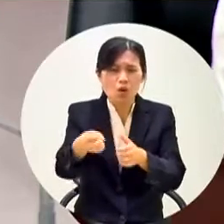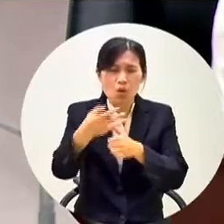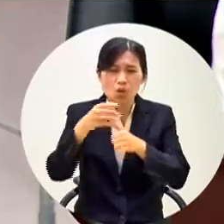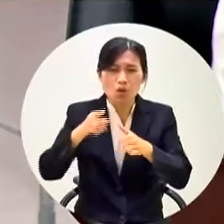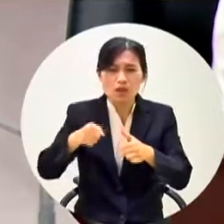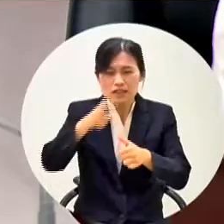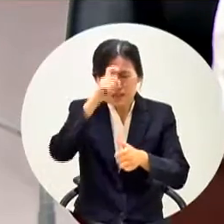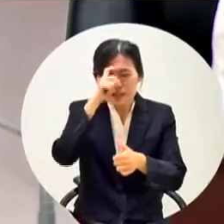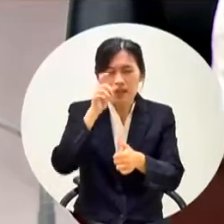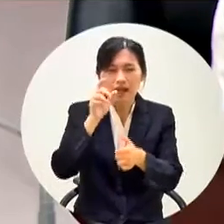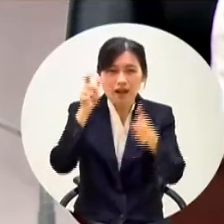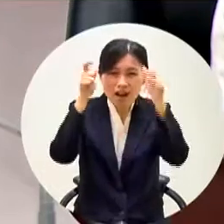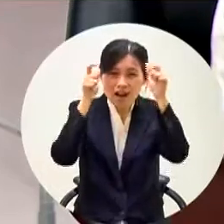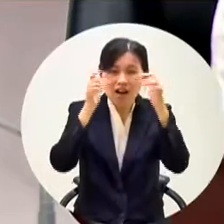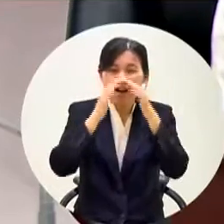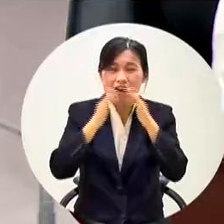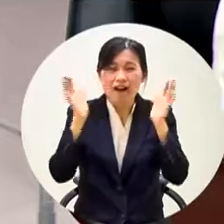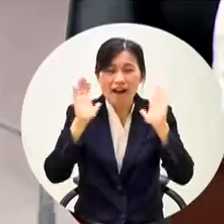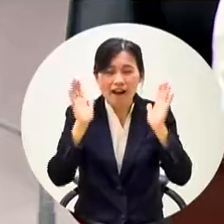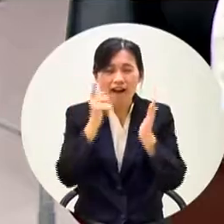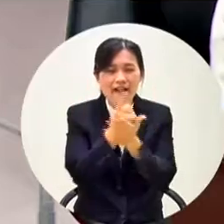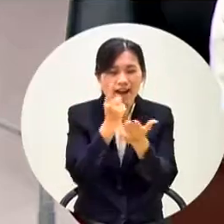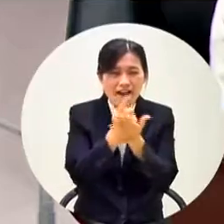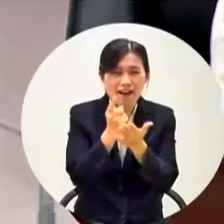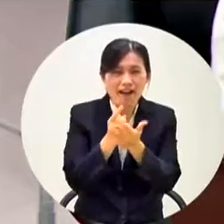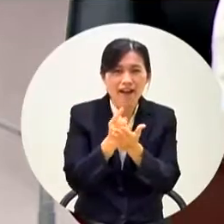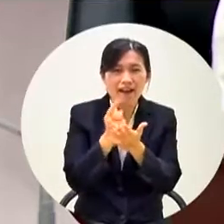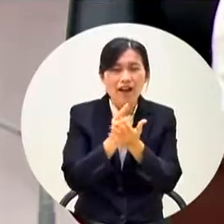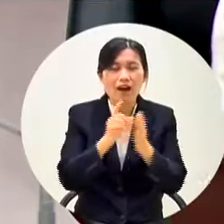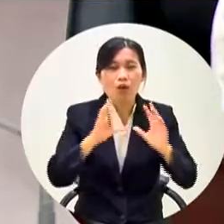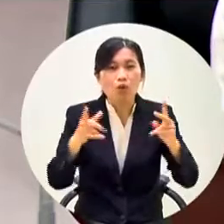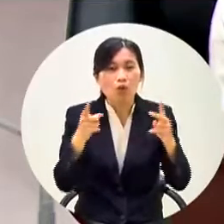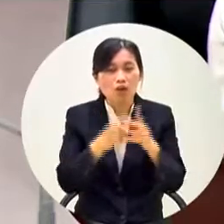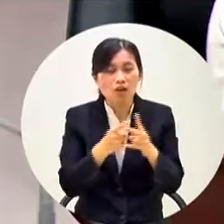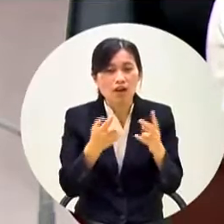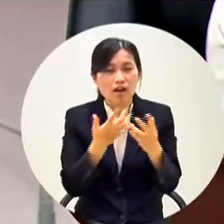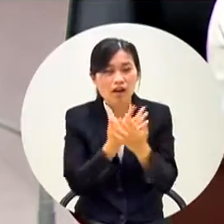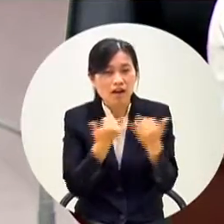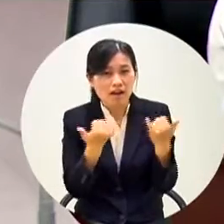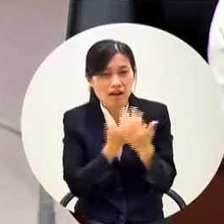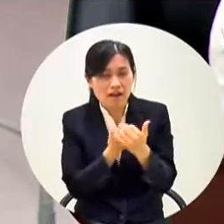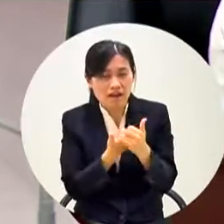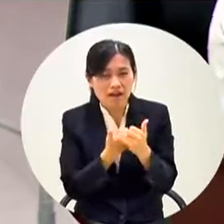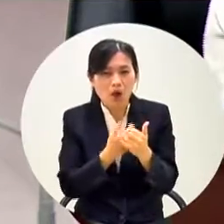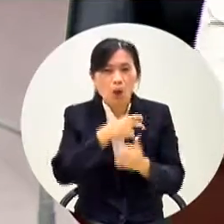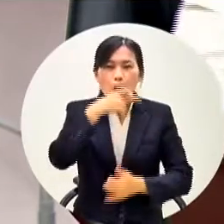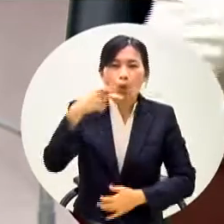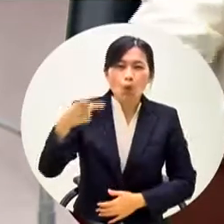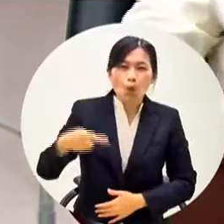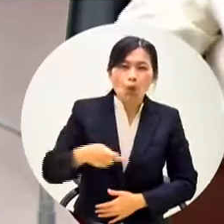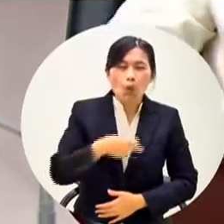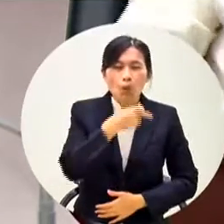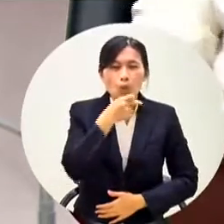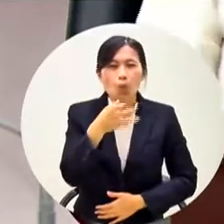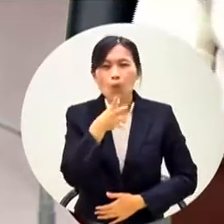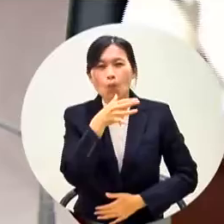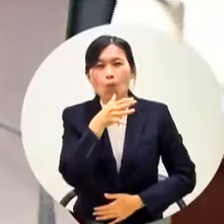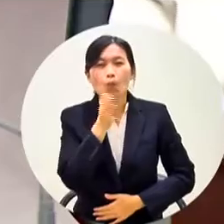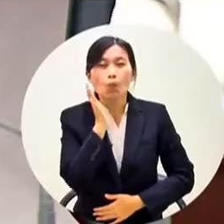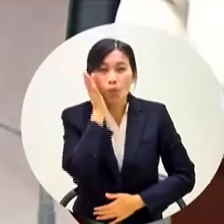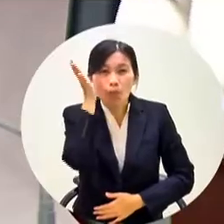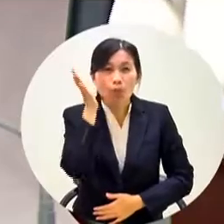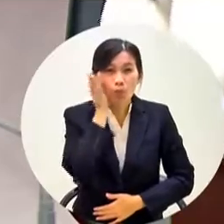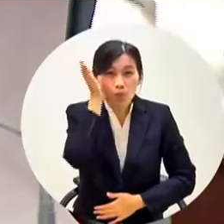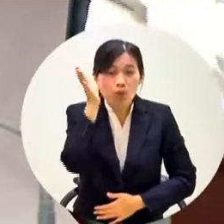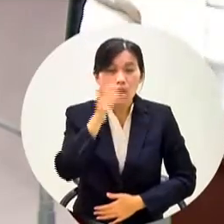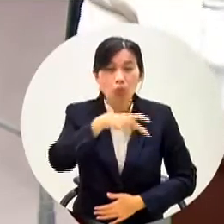每一個國小的學徒都可以英語朗朗上口這個英語朗朗上口